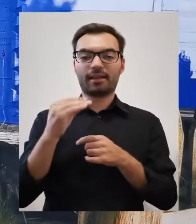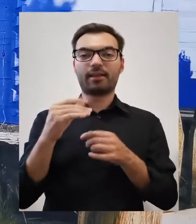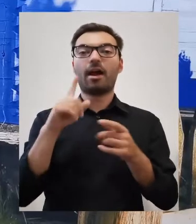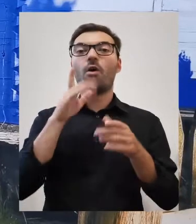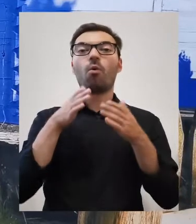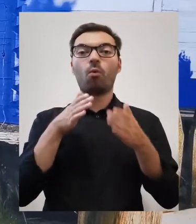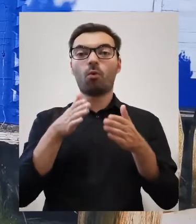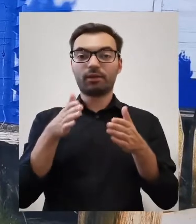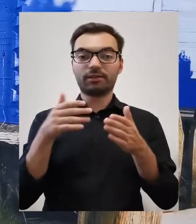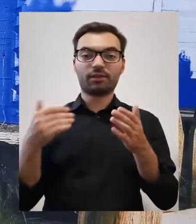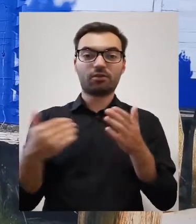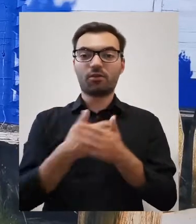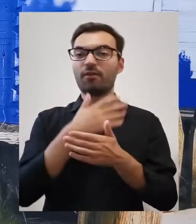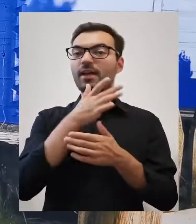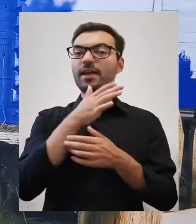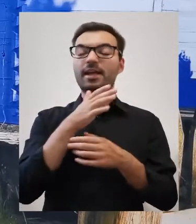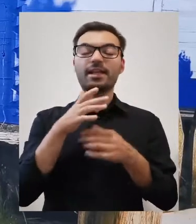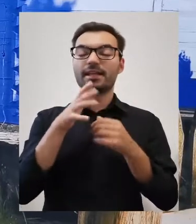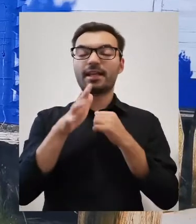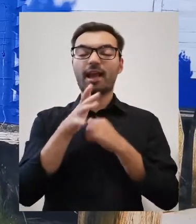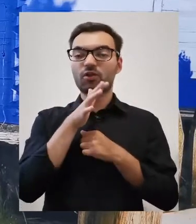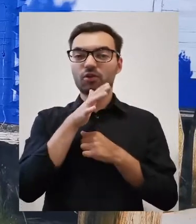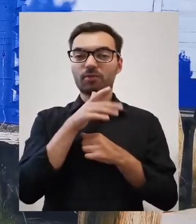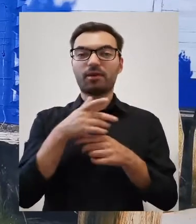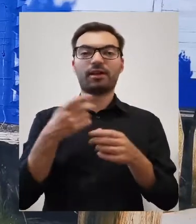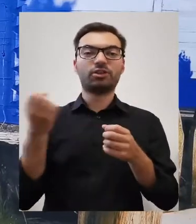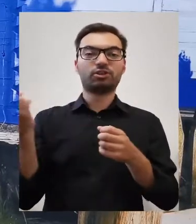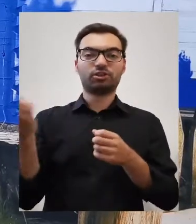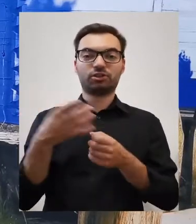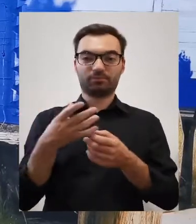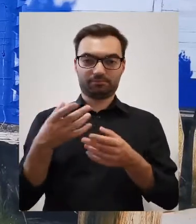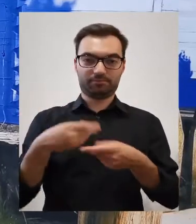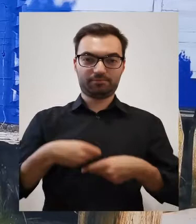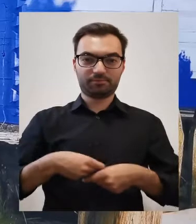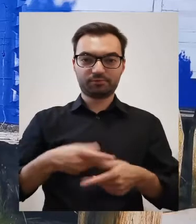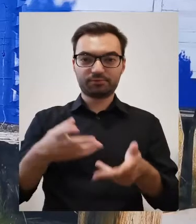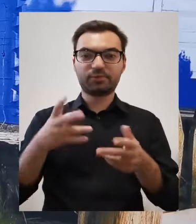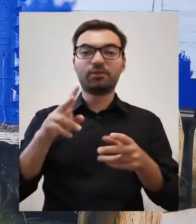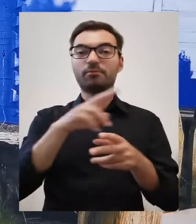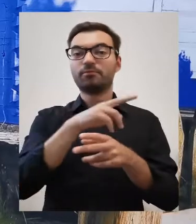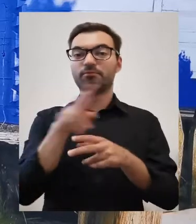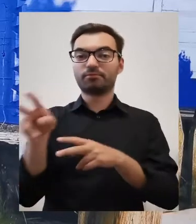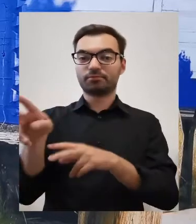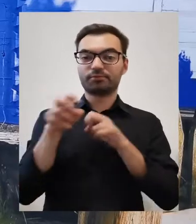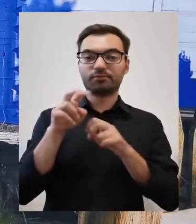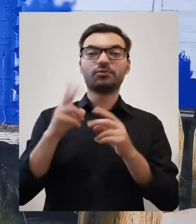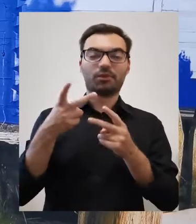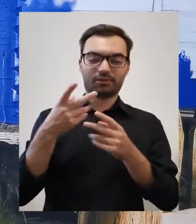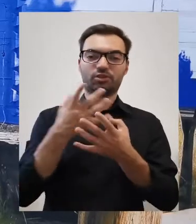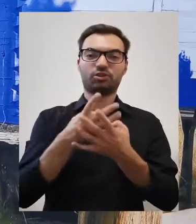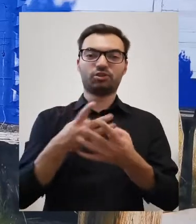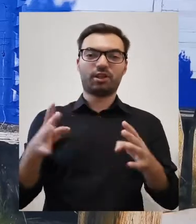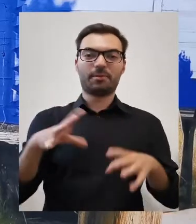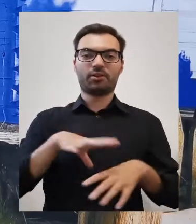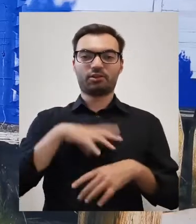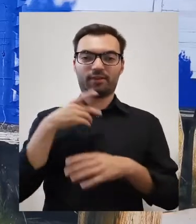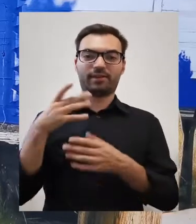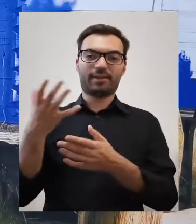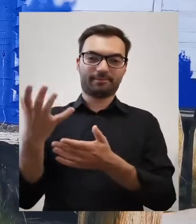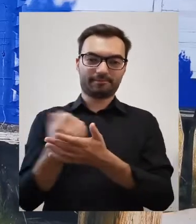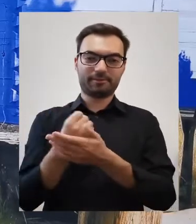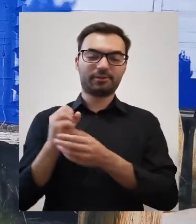natomiast w Nowej Jerozolimie posypano ziemią, która została ściągnięta wprost z Ziemi